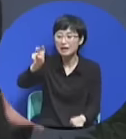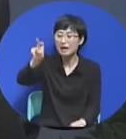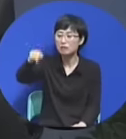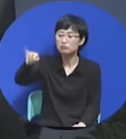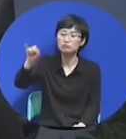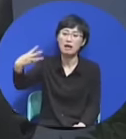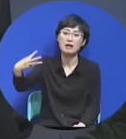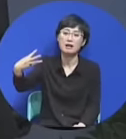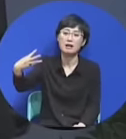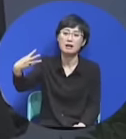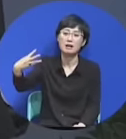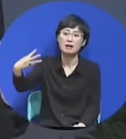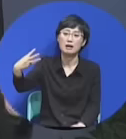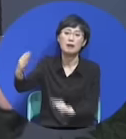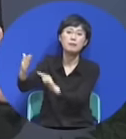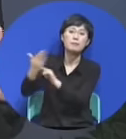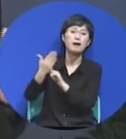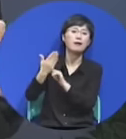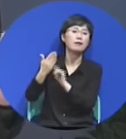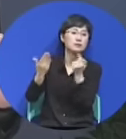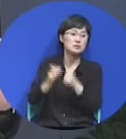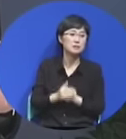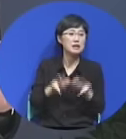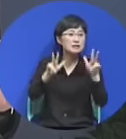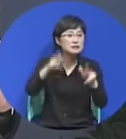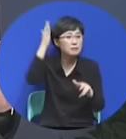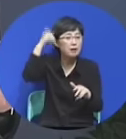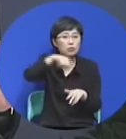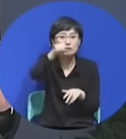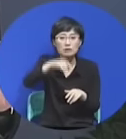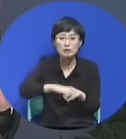지금 많은 분들은 왜 망하는지도 몰라.